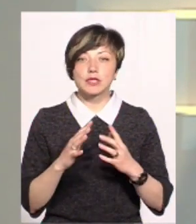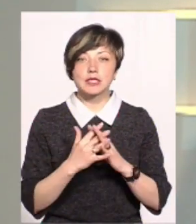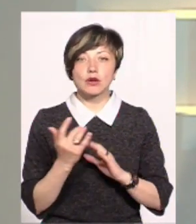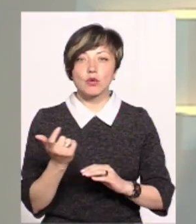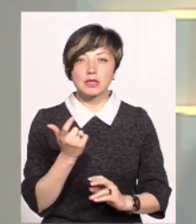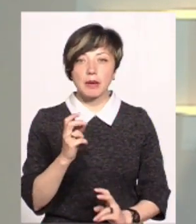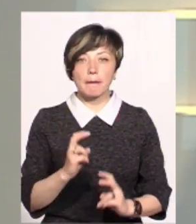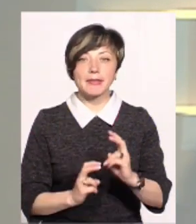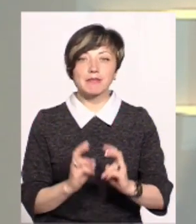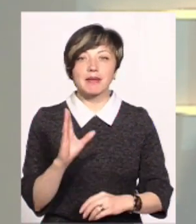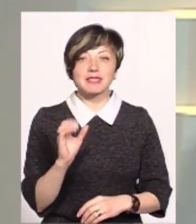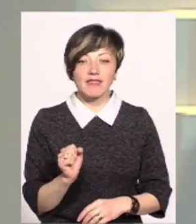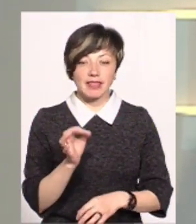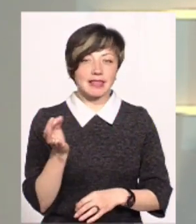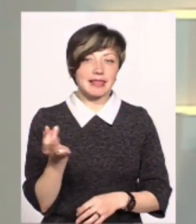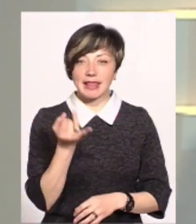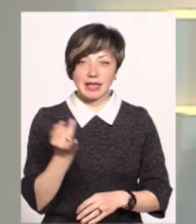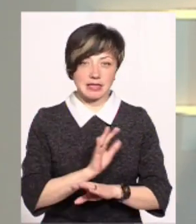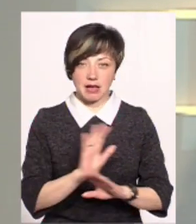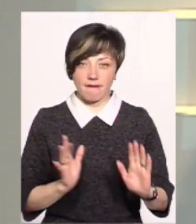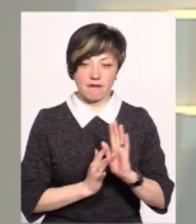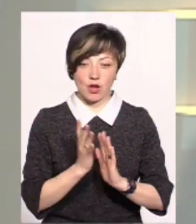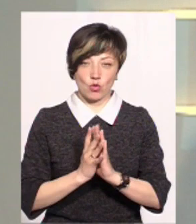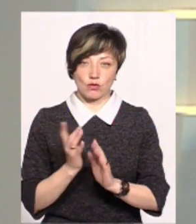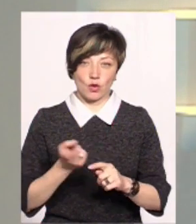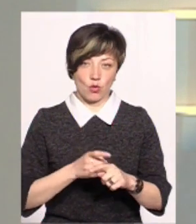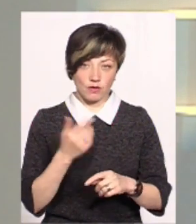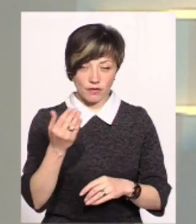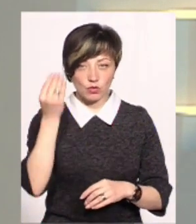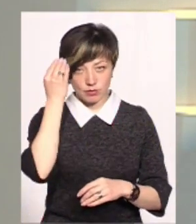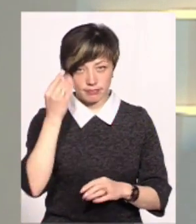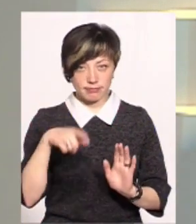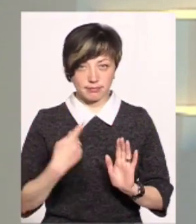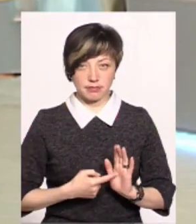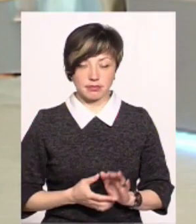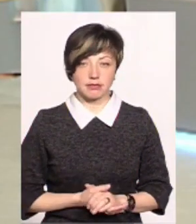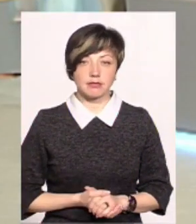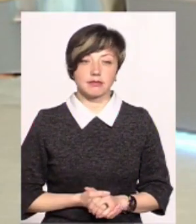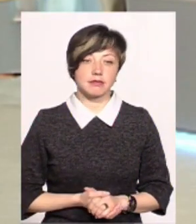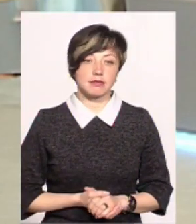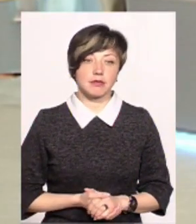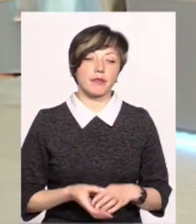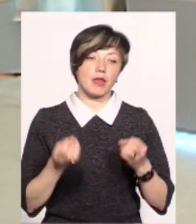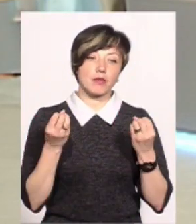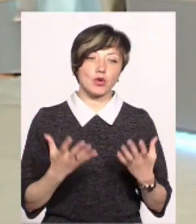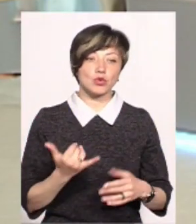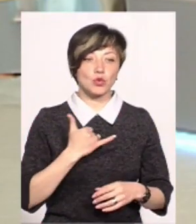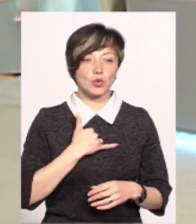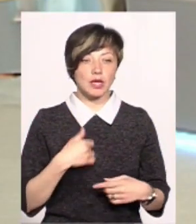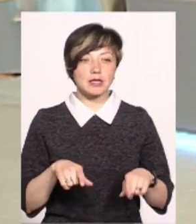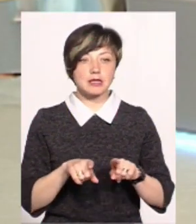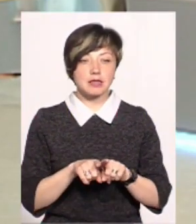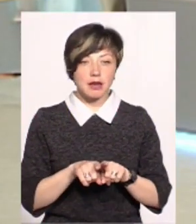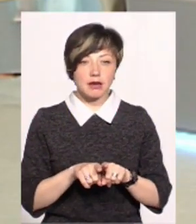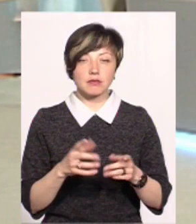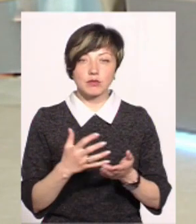сільгоспідприємствам не цікаво вирощувати овочі, ви як вважаєте? Просто в нас, напевно, десь